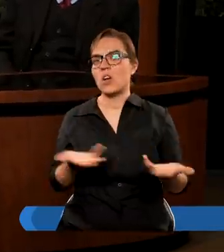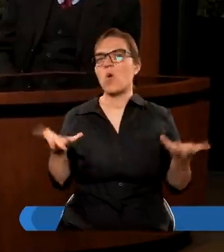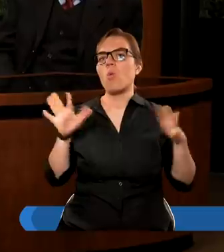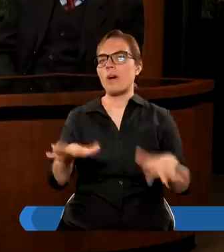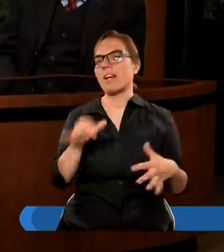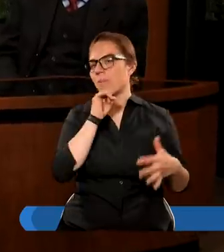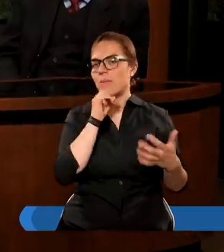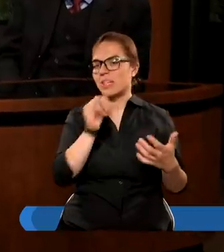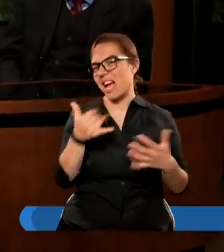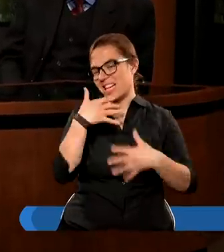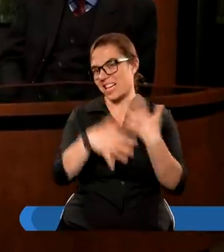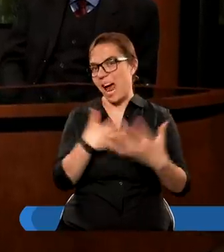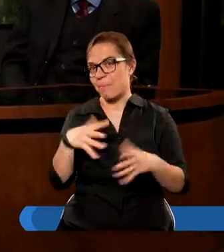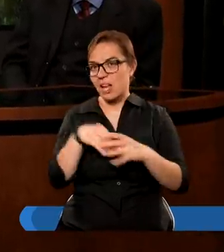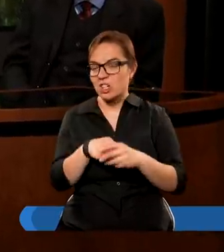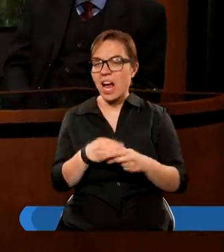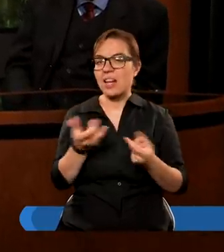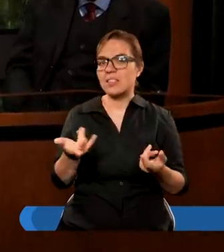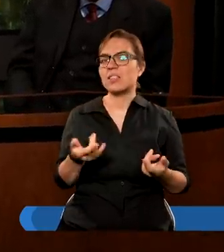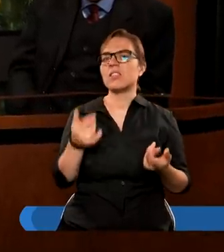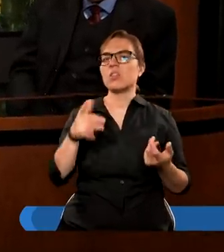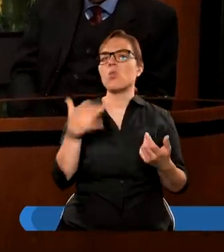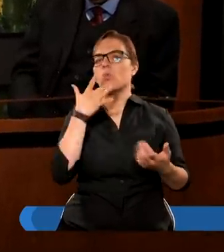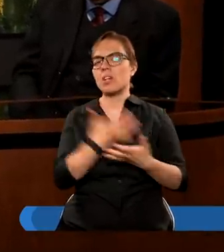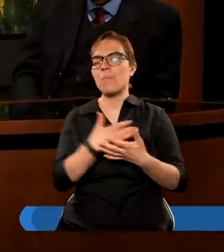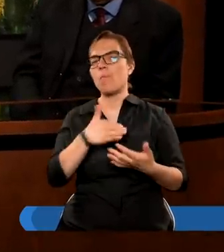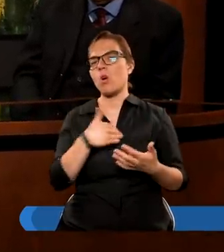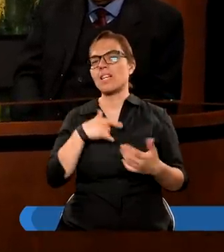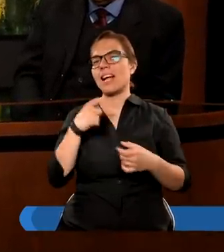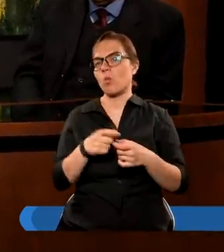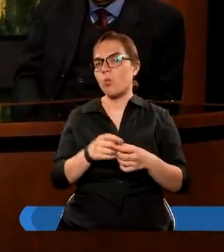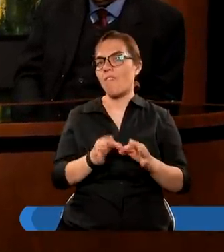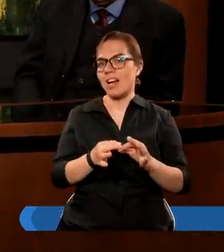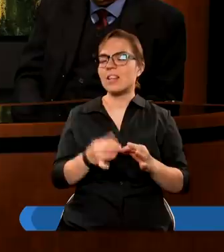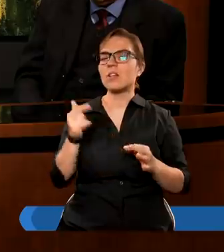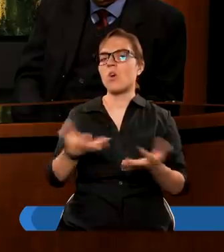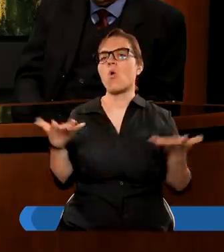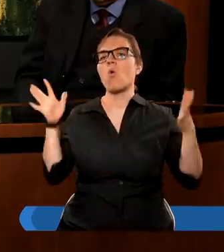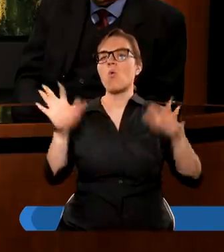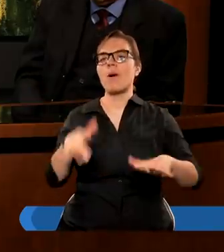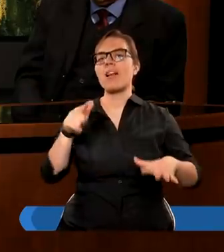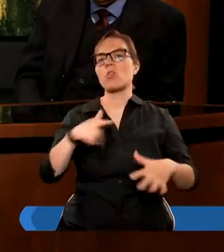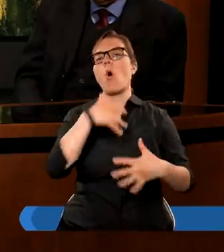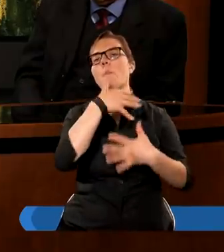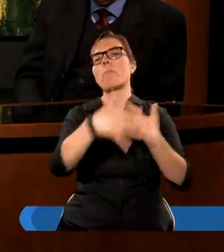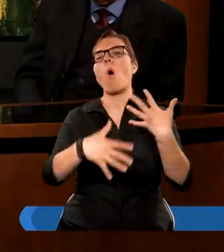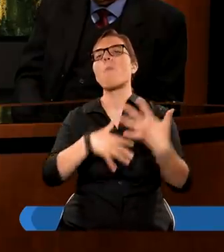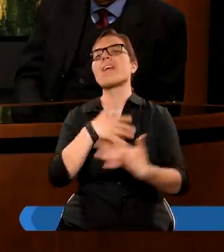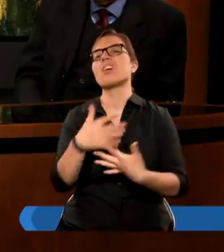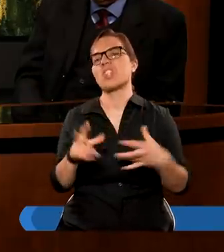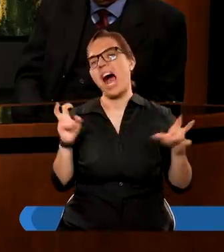Babylon inaczej zamieszanie, więc gdybyśmy użyli polskiego słowa, to moglibyśmy powiedzieć, upadło to pomieszanie.